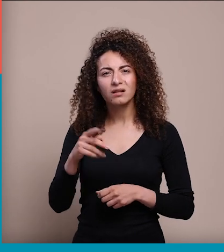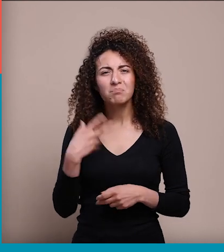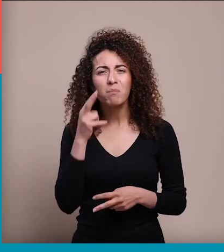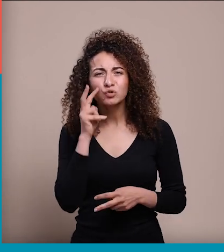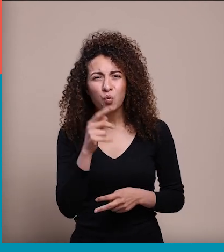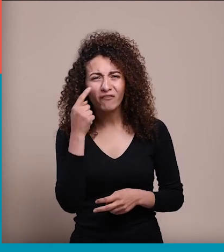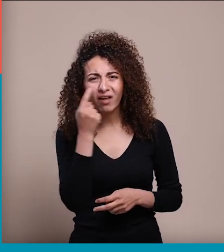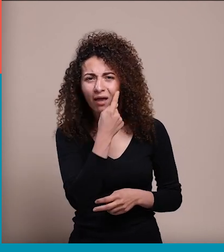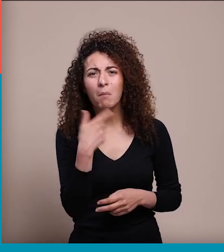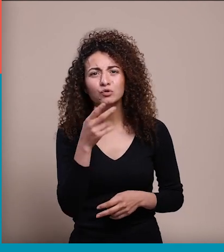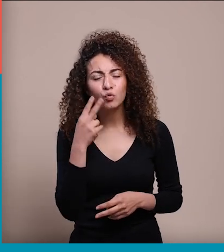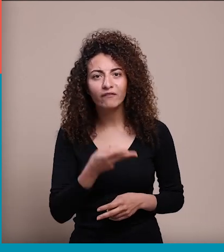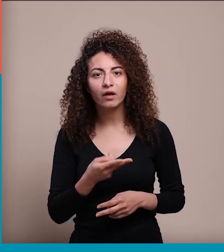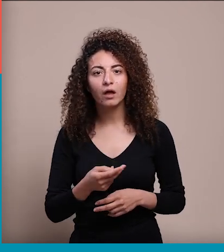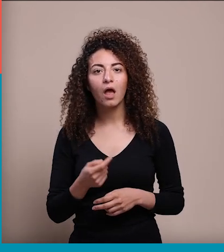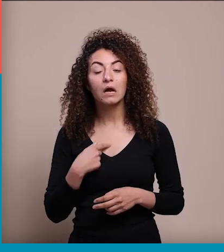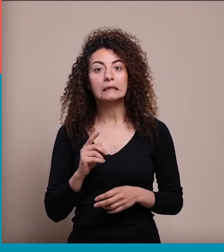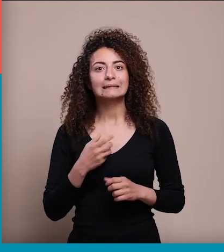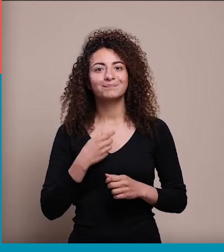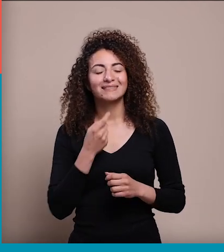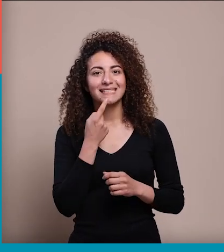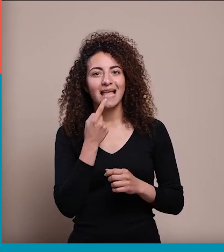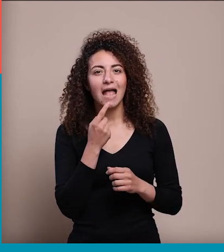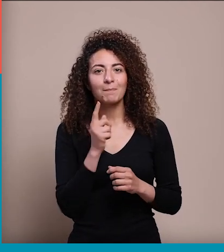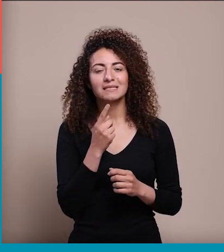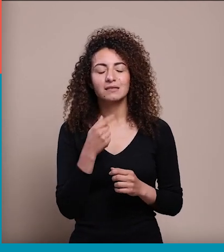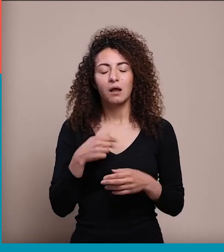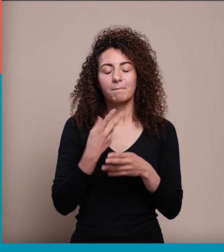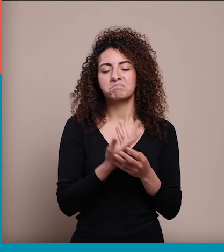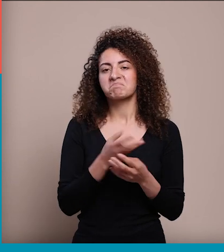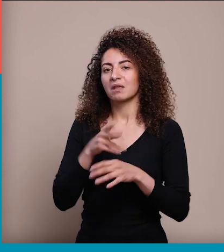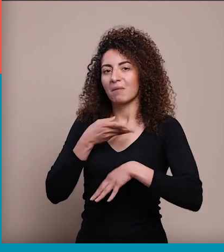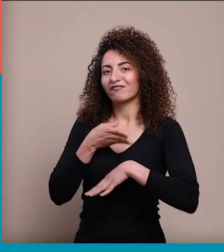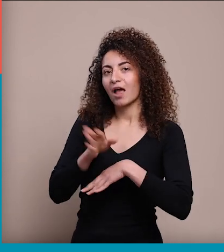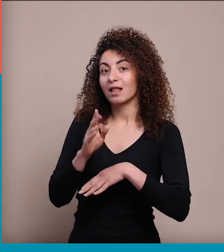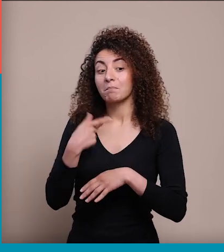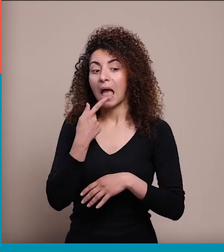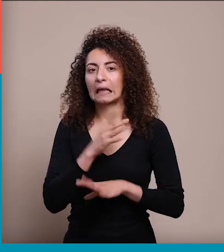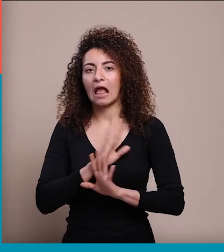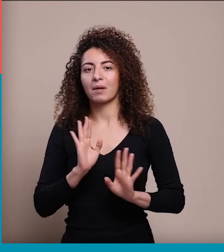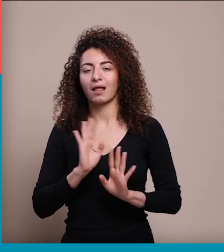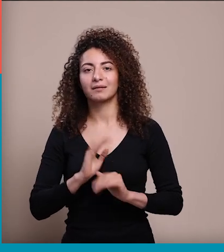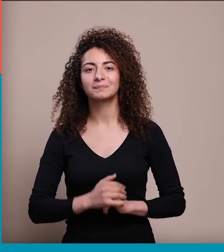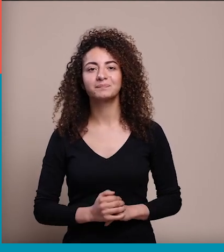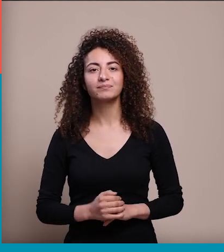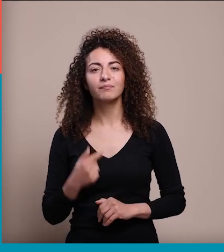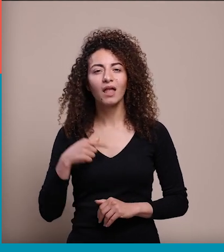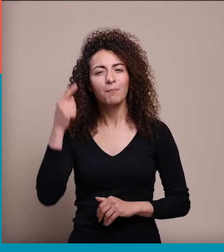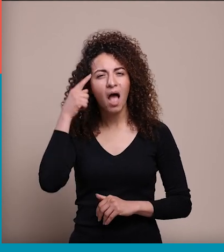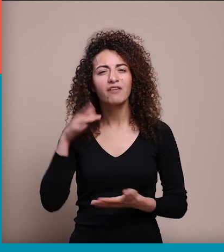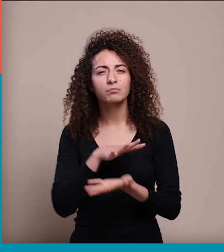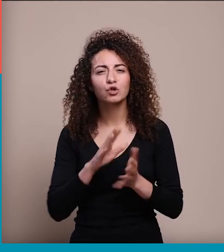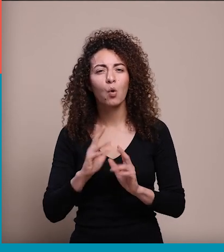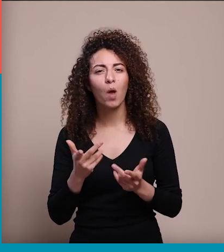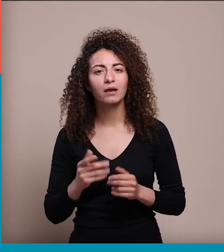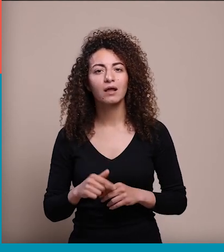شو مفاونسي مش إشعة فانحرشت شوية بس ضليتني طالع عادة يعني ما علقت عالموضوع أنا فاهم هي